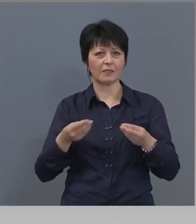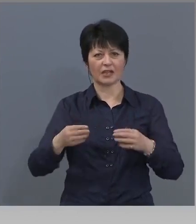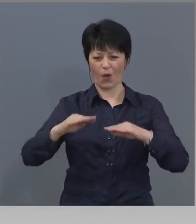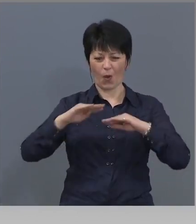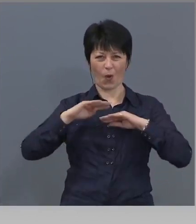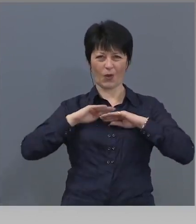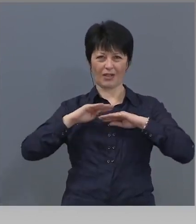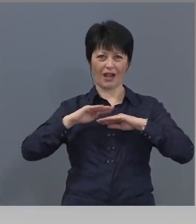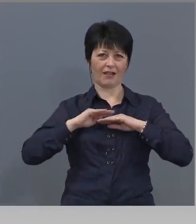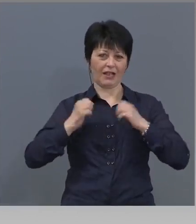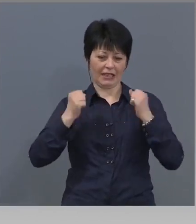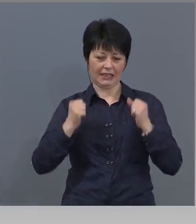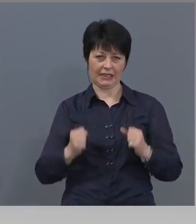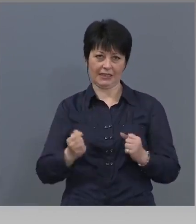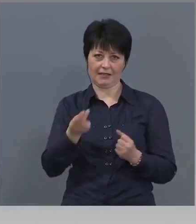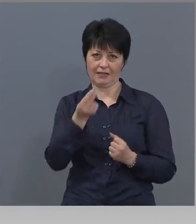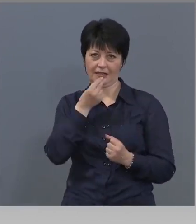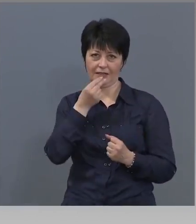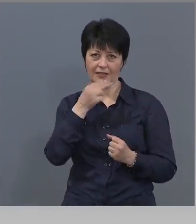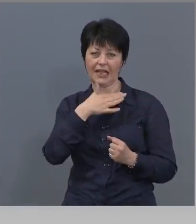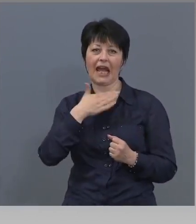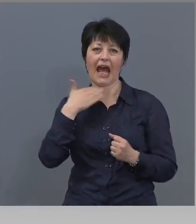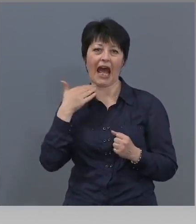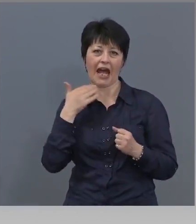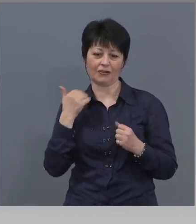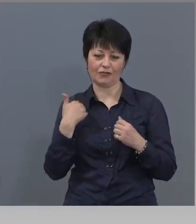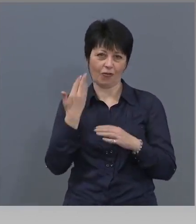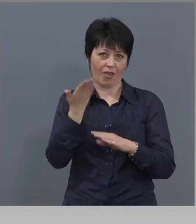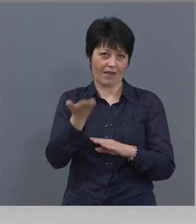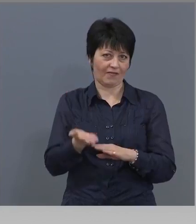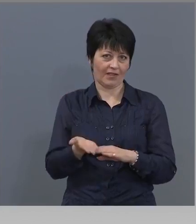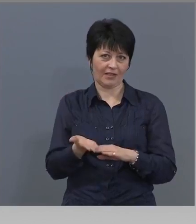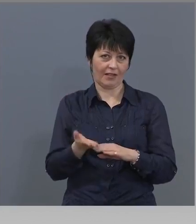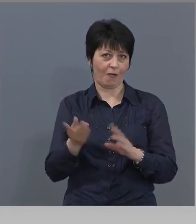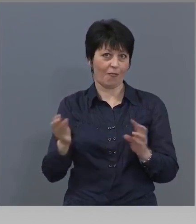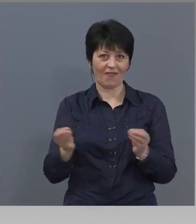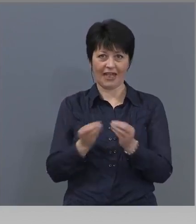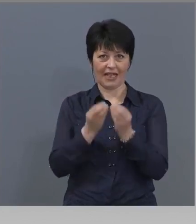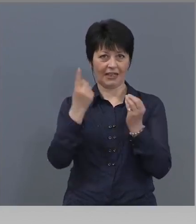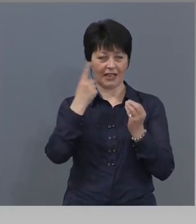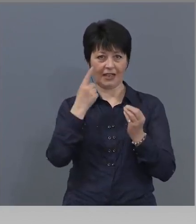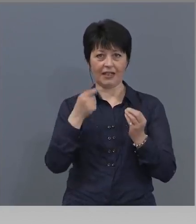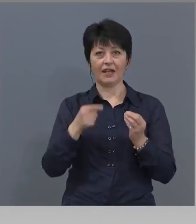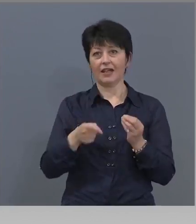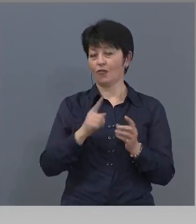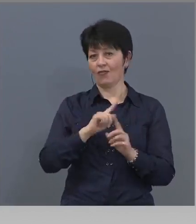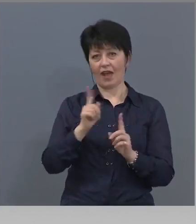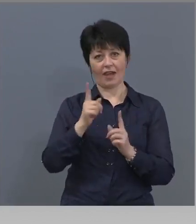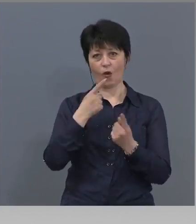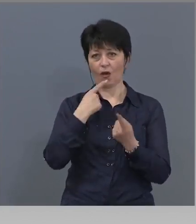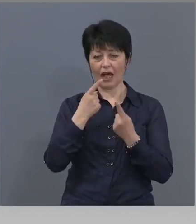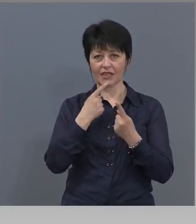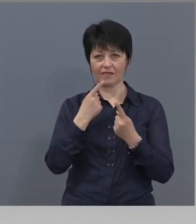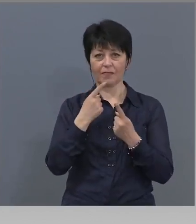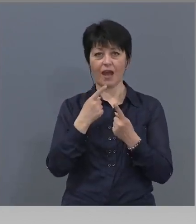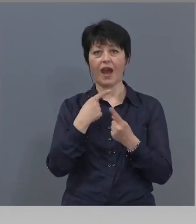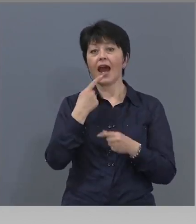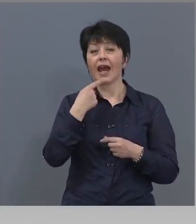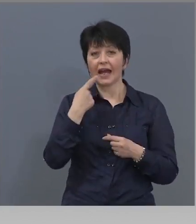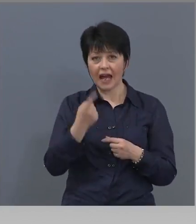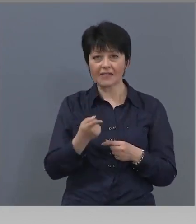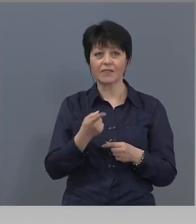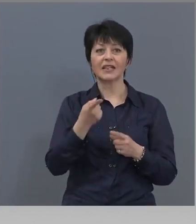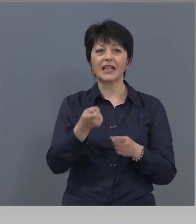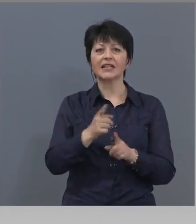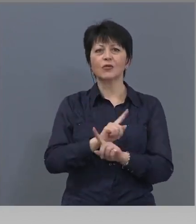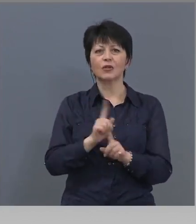одялата и да седнат да едат Агнешко на Повеликде. Не, това не казваме. Ние казваме само тези, които не им